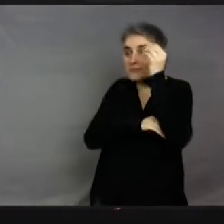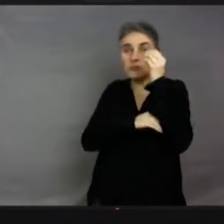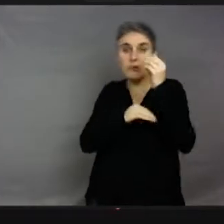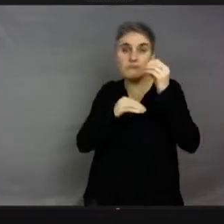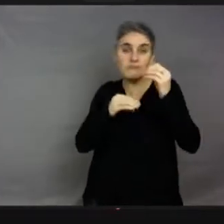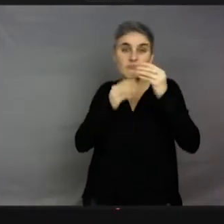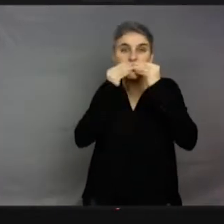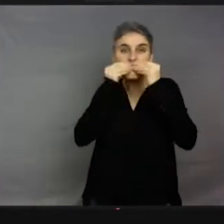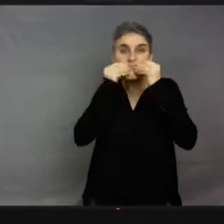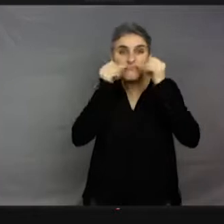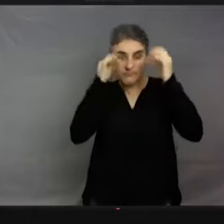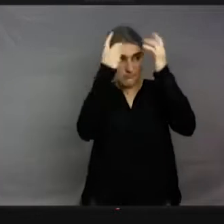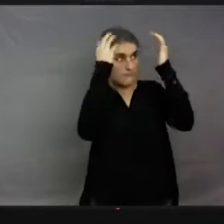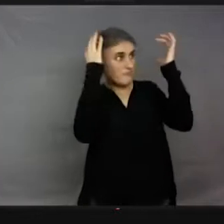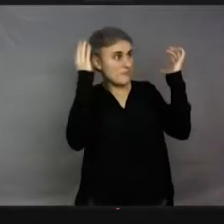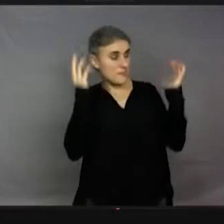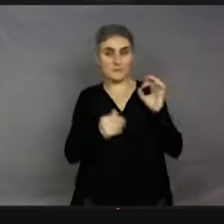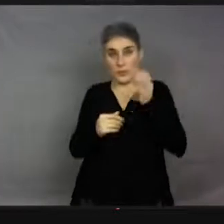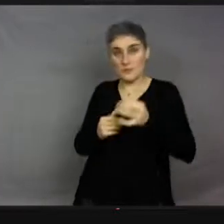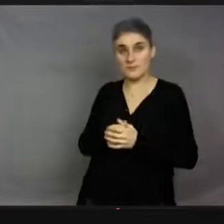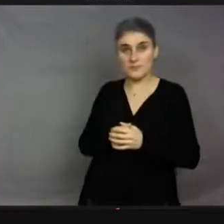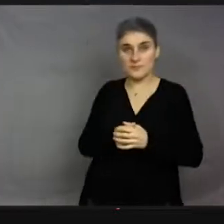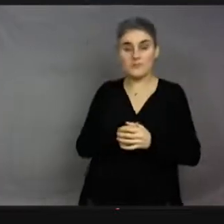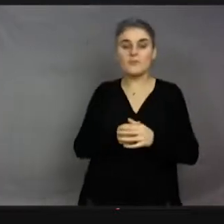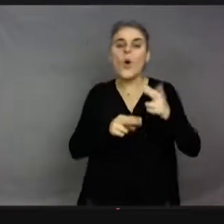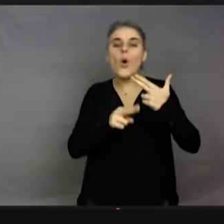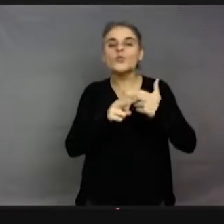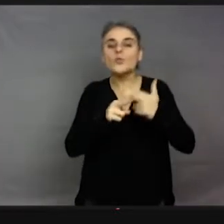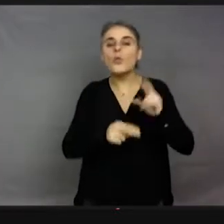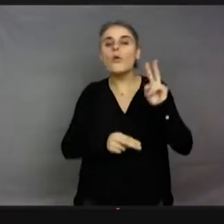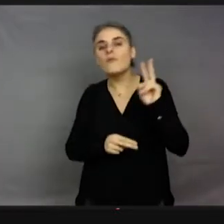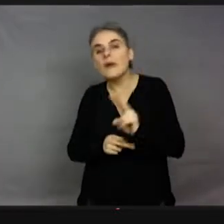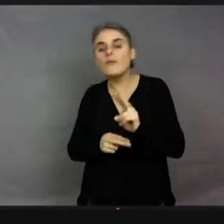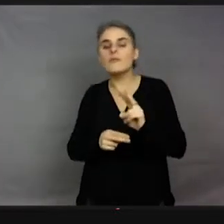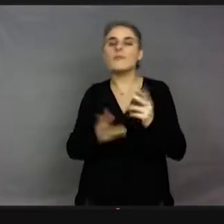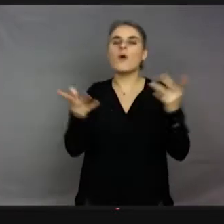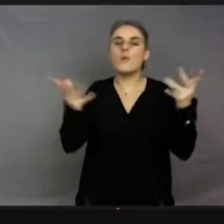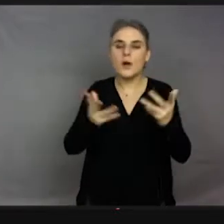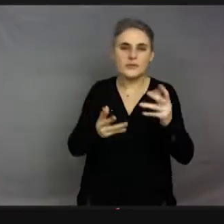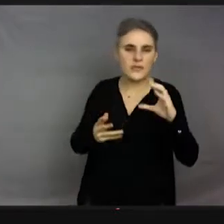donné le nom, c'est plutôt des sercopes, qui sont des insectes un peu cousins des cigales qui font ça.